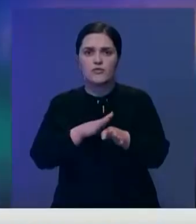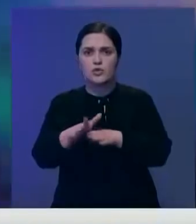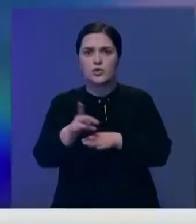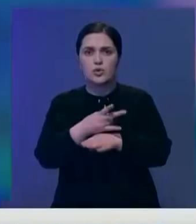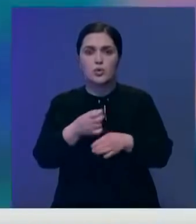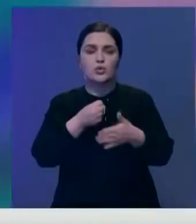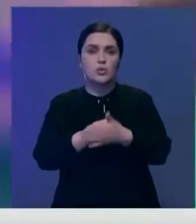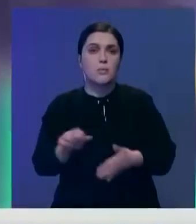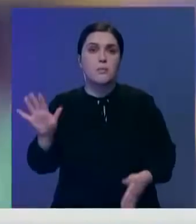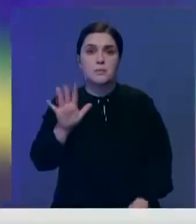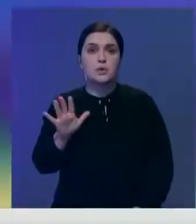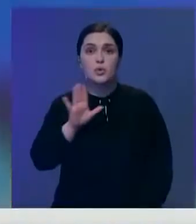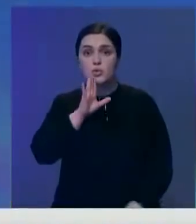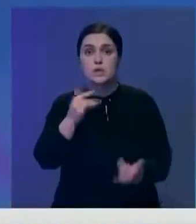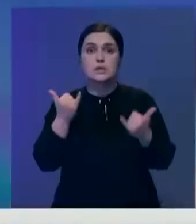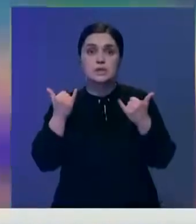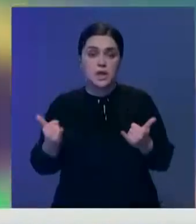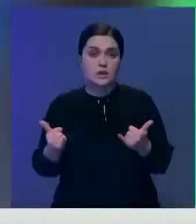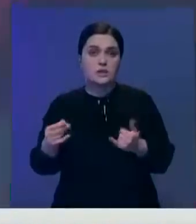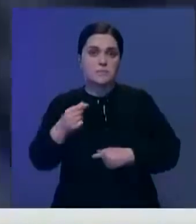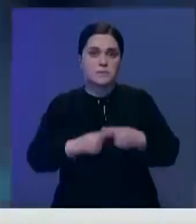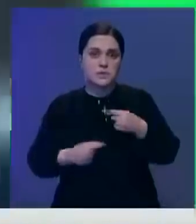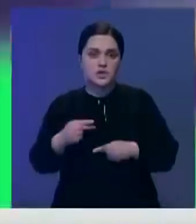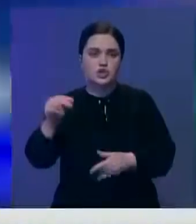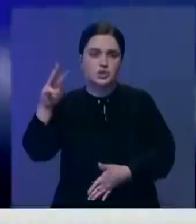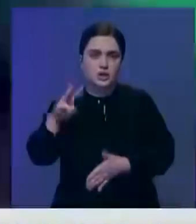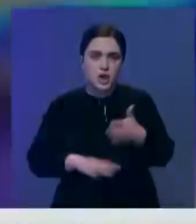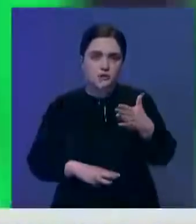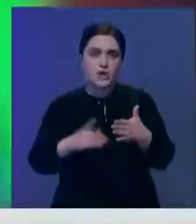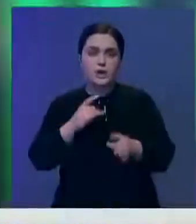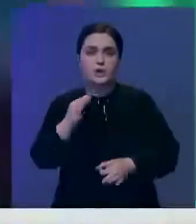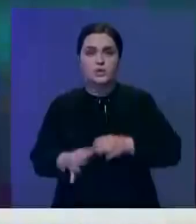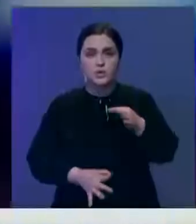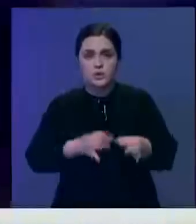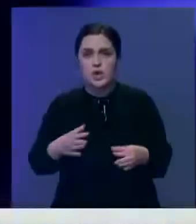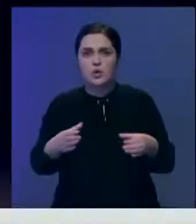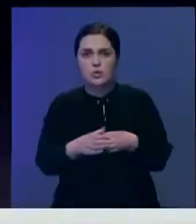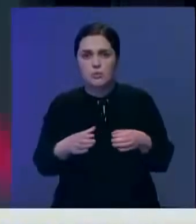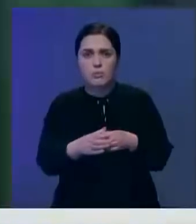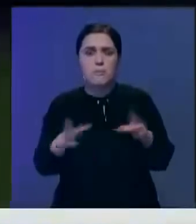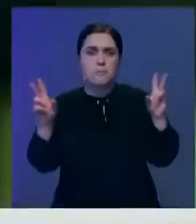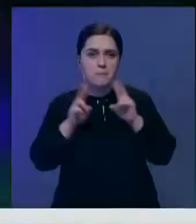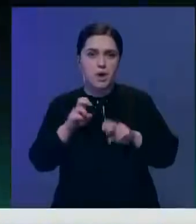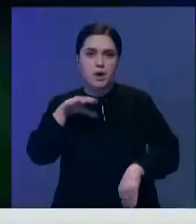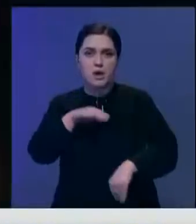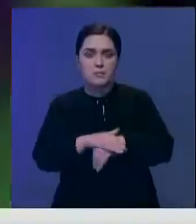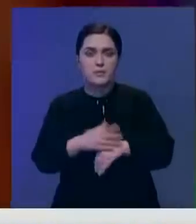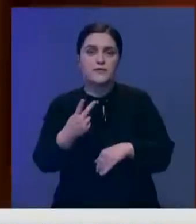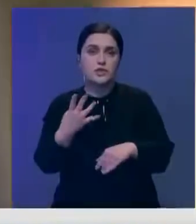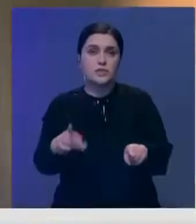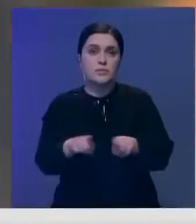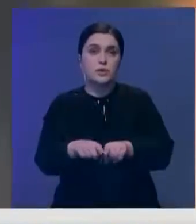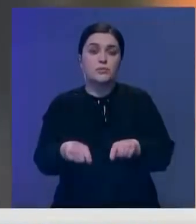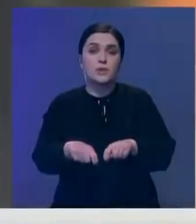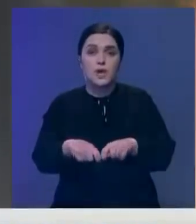вплоть до пяти утра. Теперь бизнесменов ждут штрафы. Всего за сутки мобильные группы выявили 24 подобных нарушения.